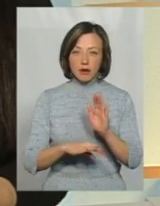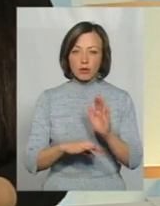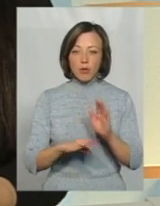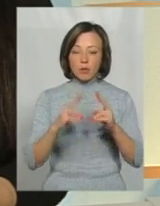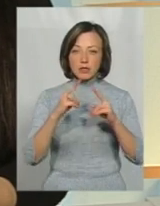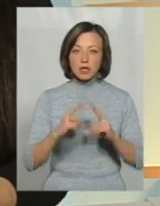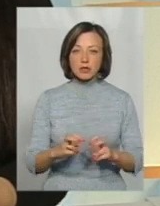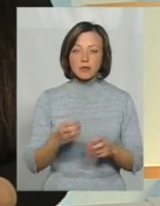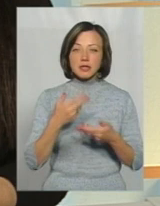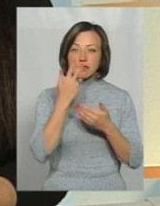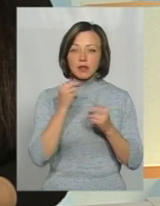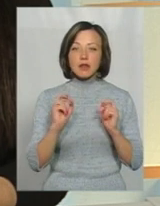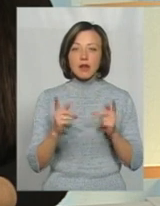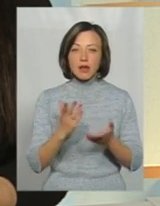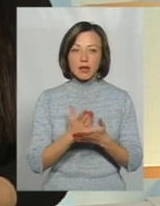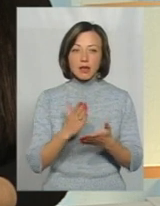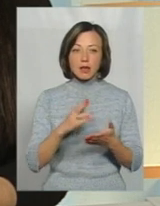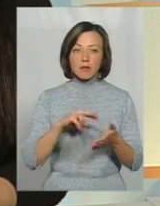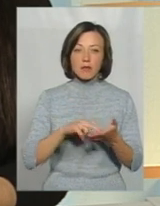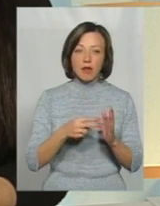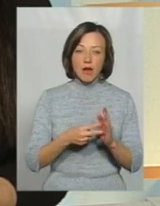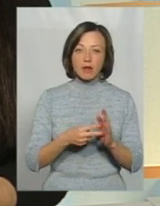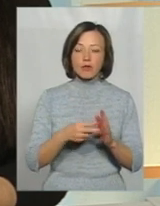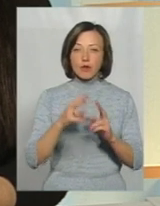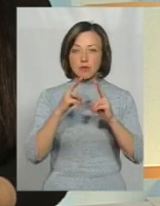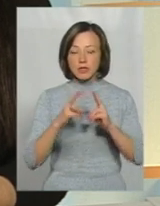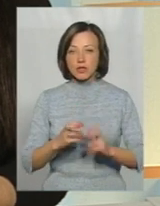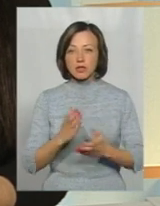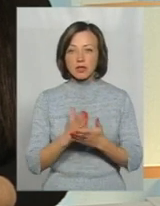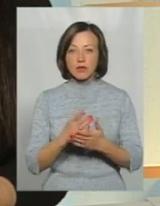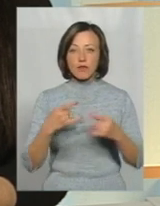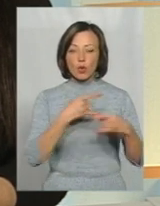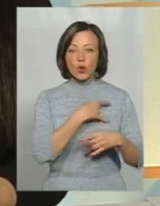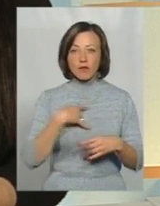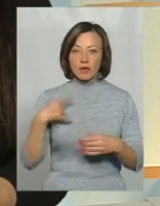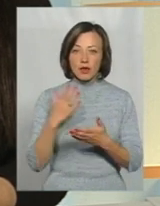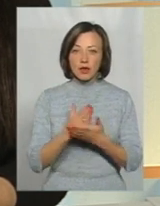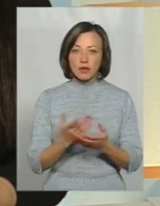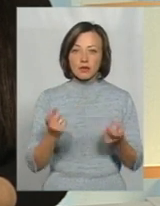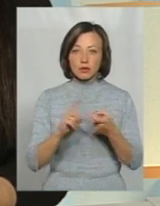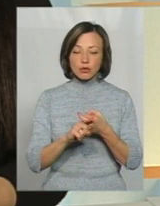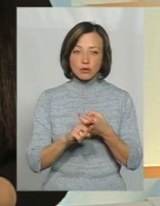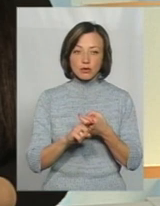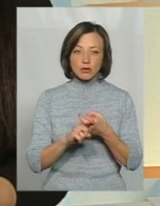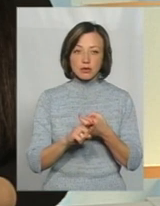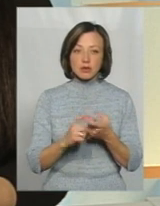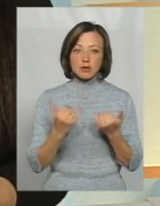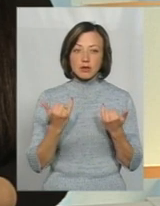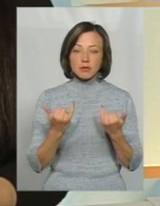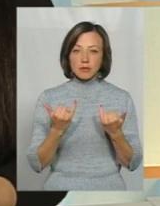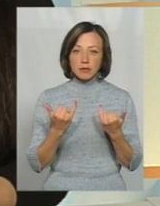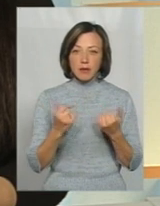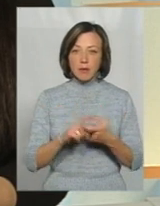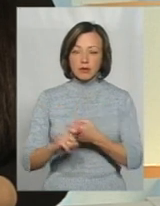обстежень, тому що ми звикли, як? Є планові флюорографічні обстеження, і тому флюорографія є в зв'язку із цією, так би мовити, передепідемічною